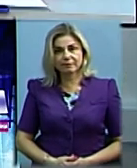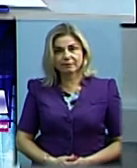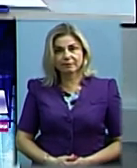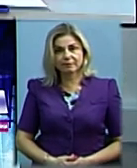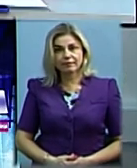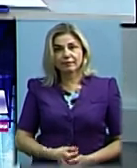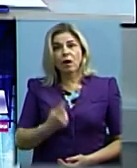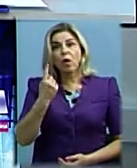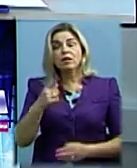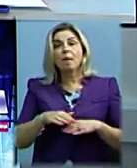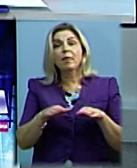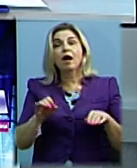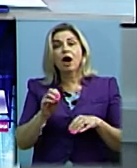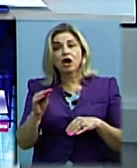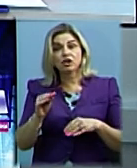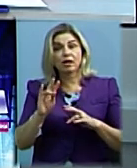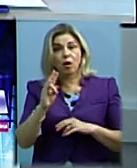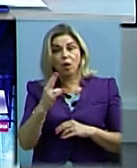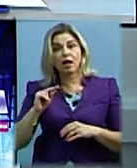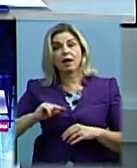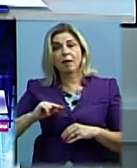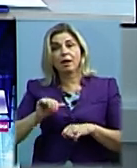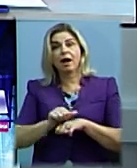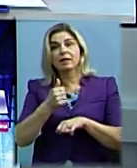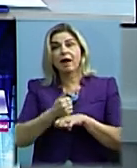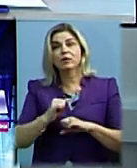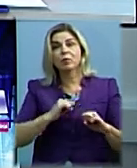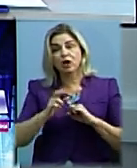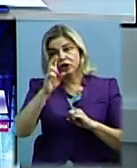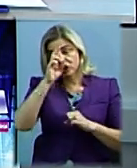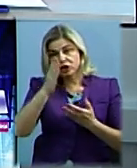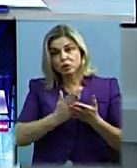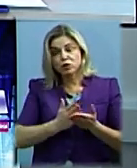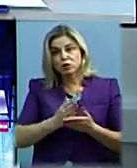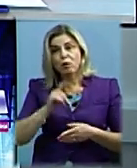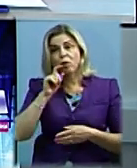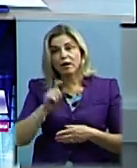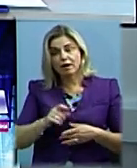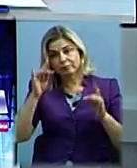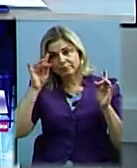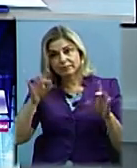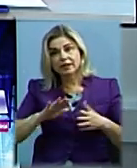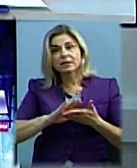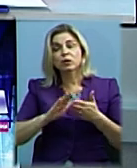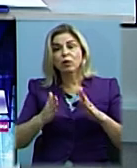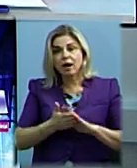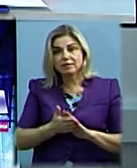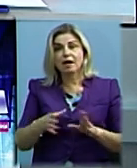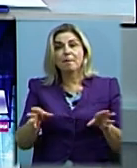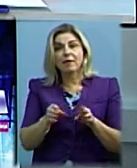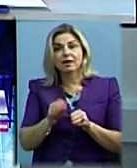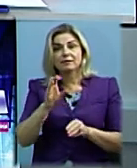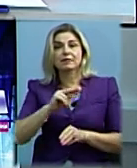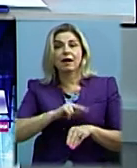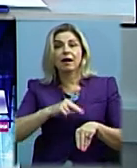На одному з пляжів Миколаїва співробітники головного управління Державної служби України з надзвичайних ситуацій спільно з